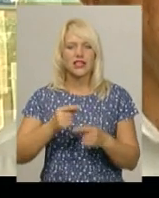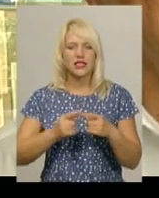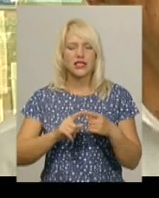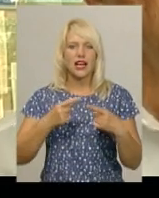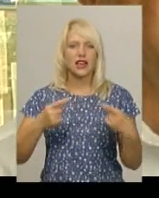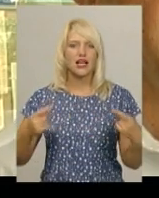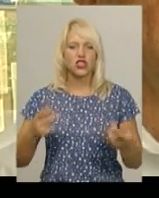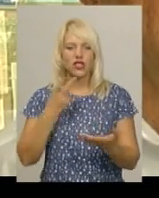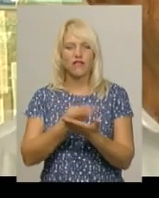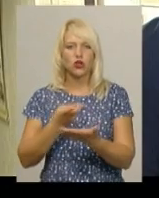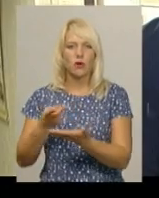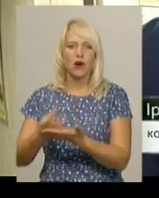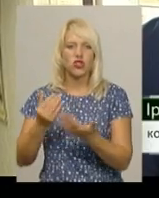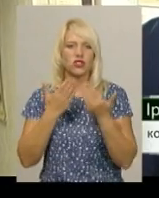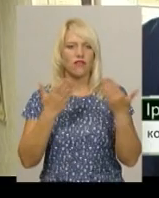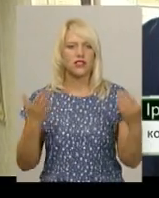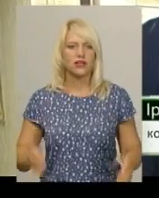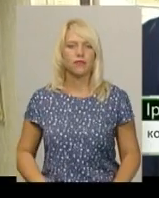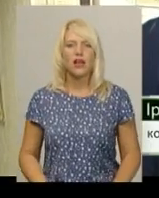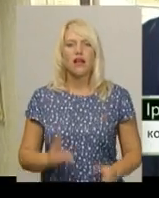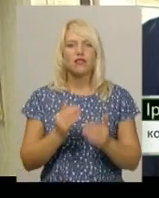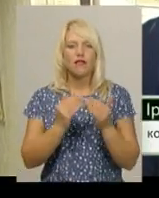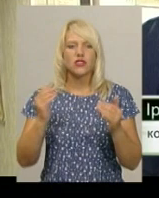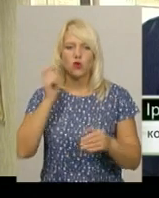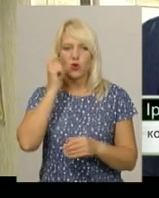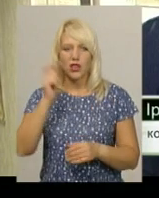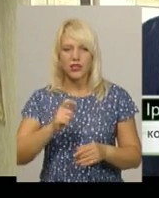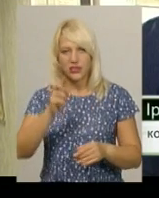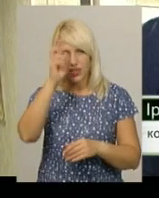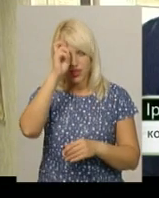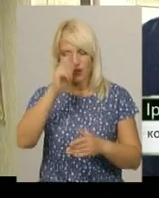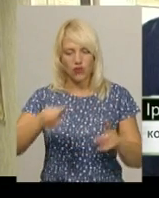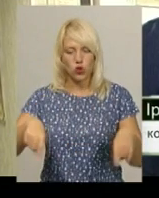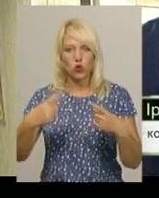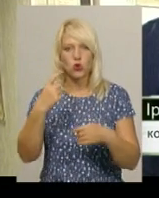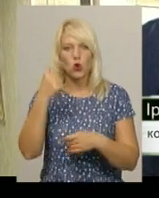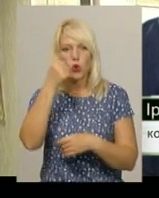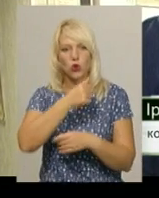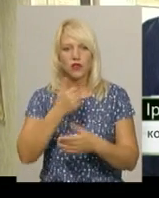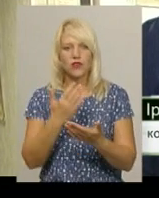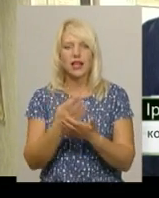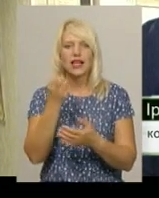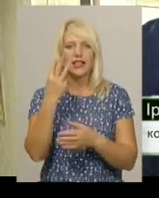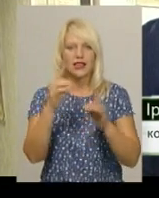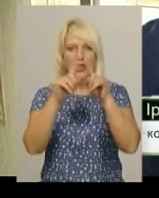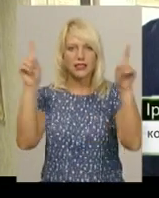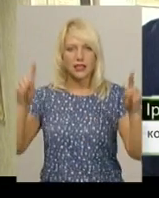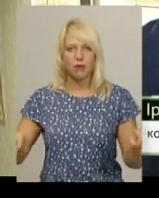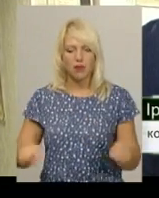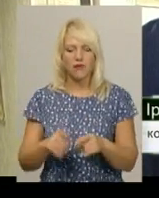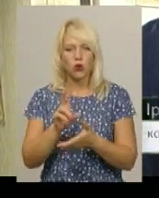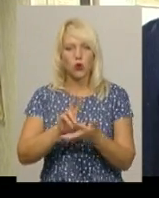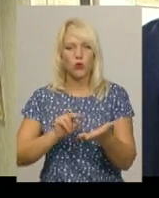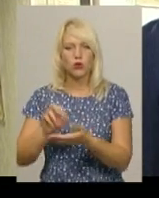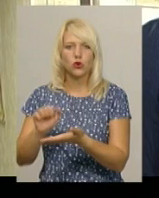відображені в виставки. На виставці «Українська державність. Відродження 100 років» презентовано 13 банерів. На них представлені копії